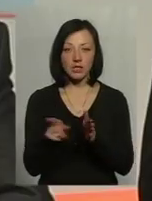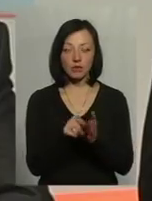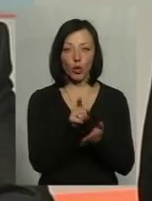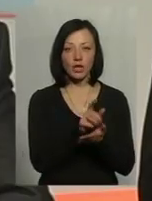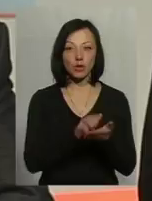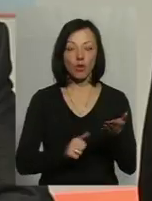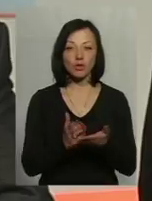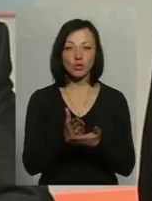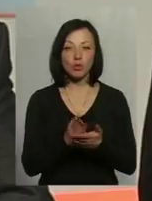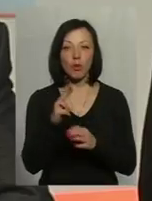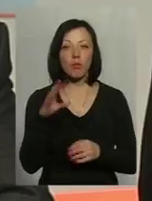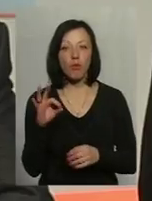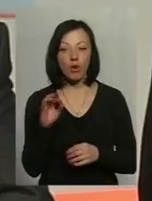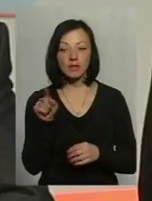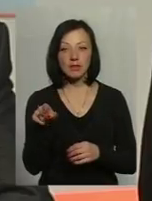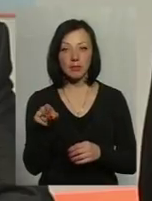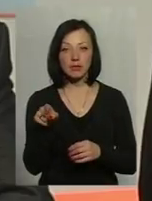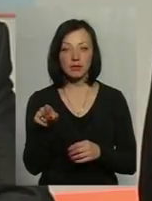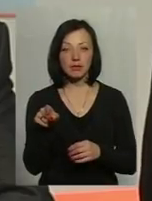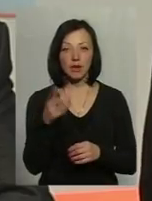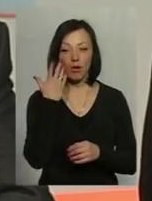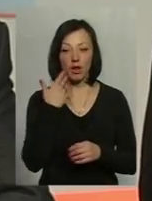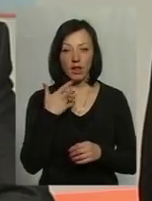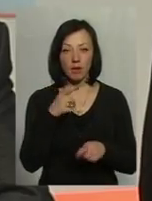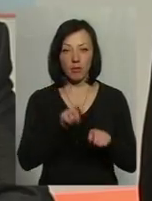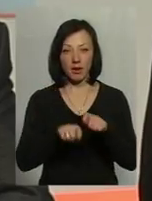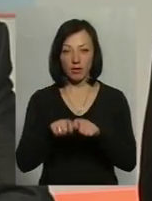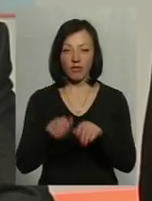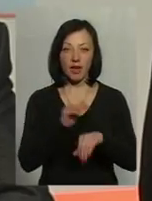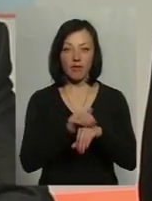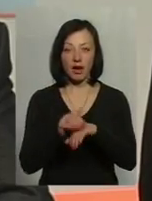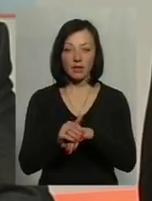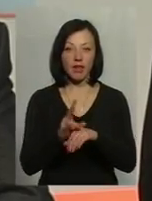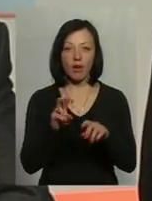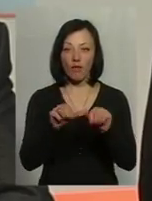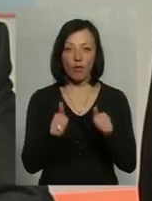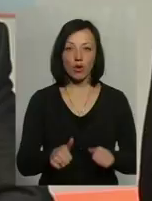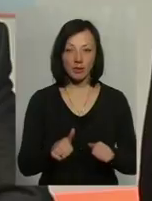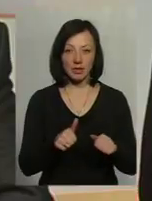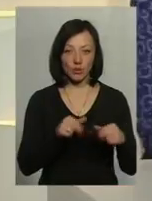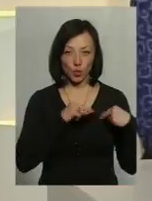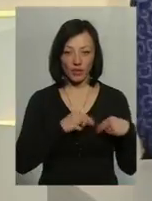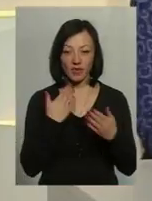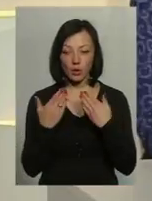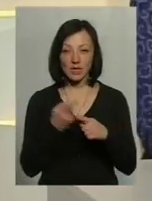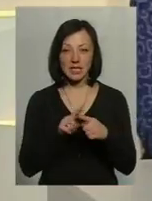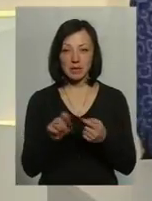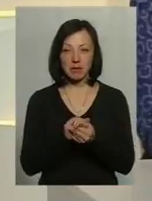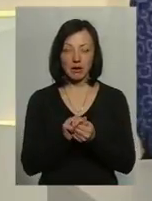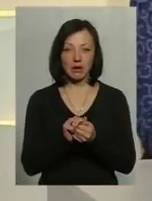фіскальною службою, там, де в ході перевірок фіскальної служби виявлялися факти неоформлених трудових відносин, ці матеріали